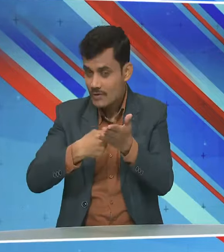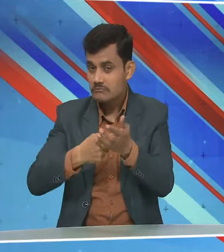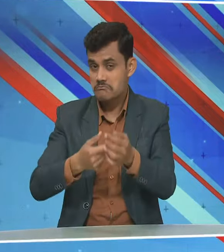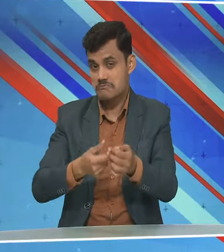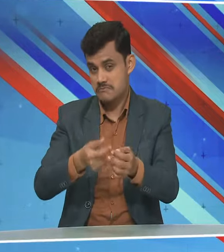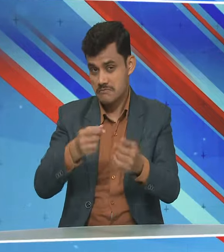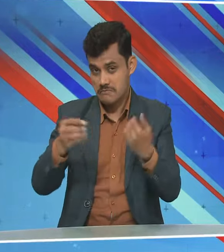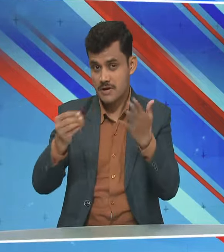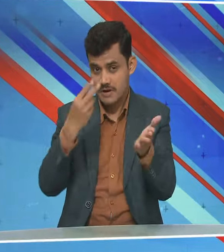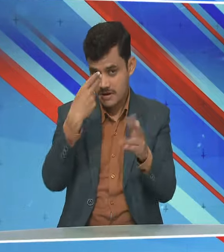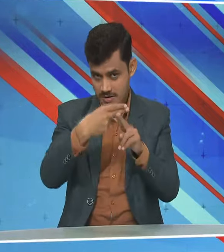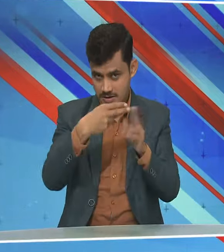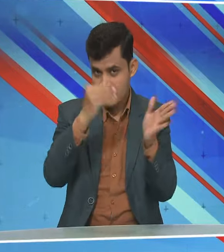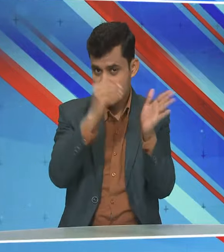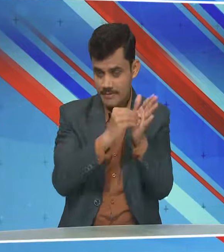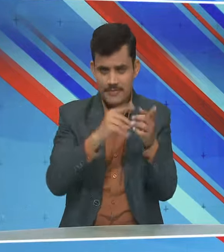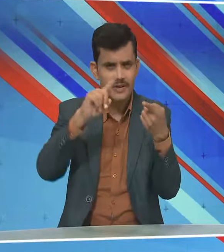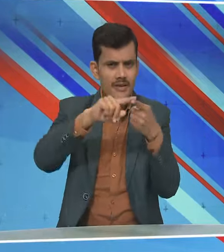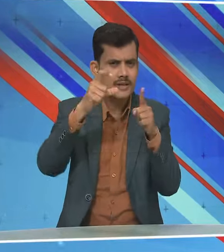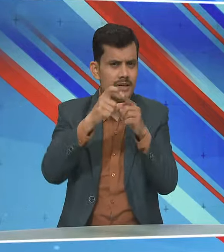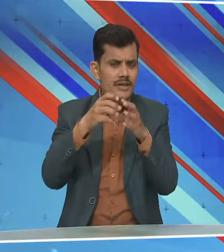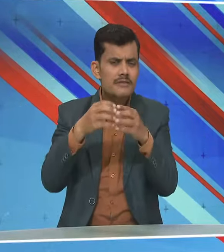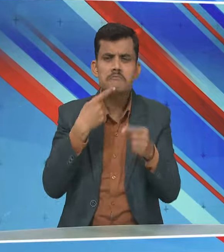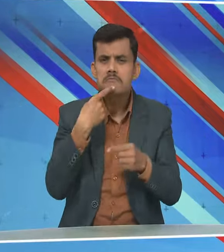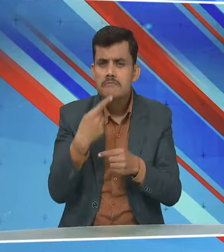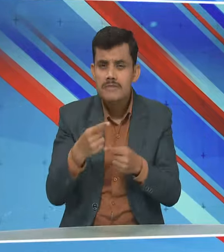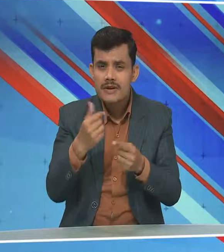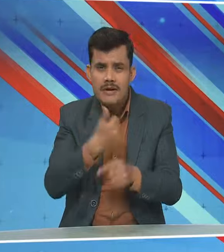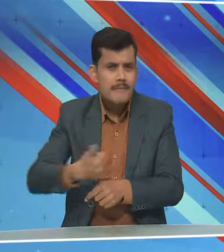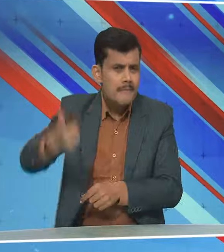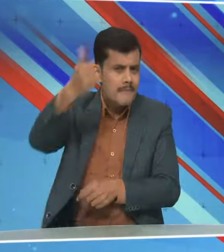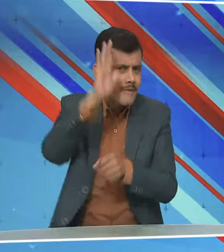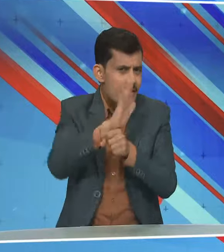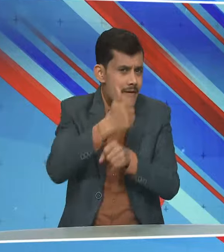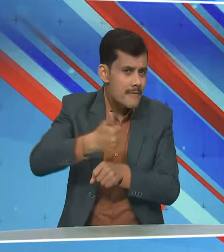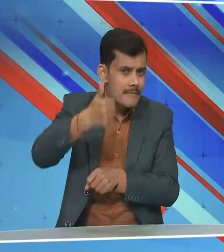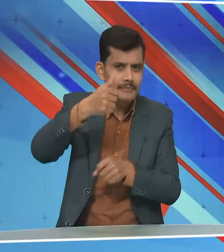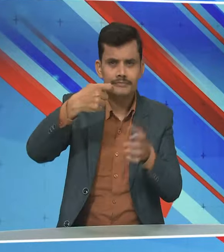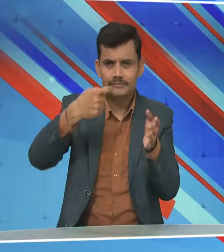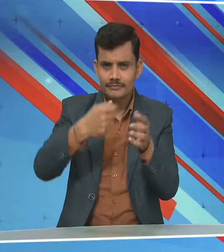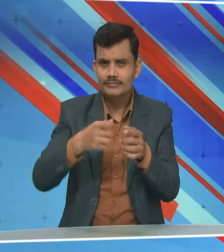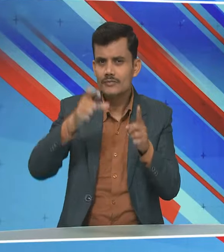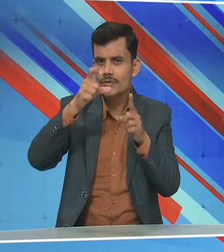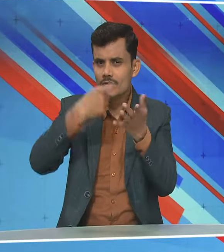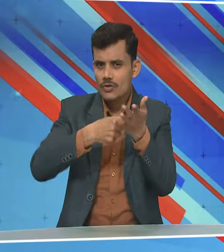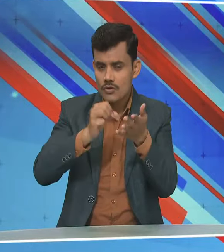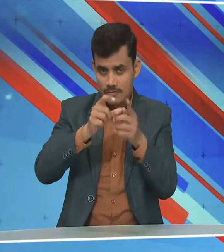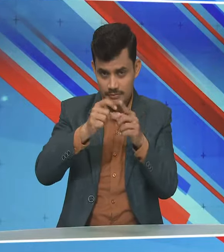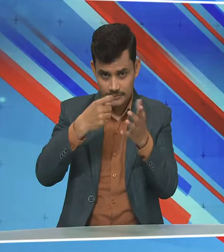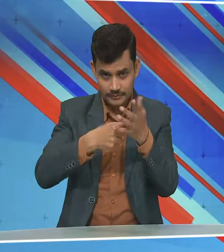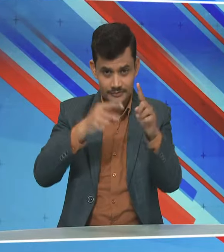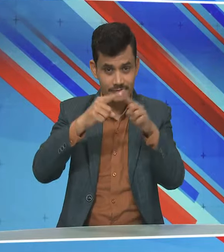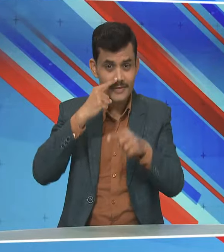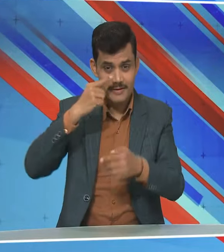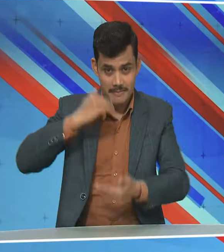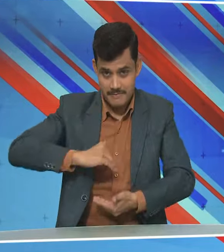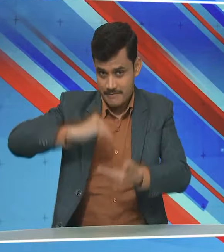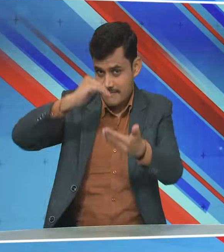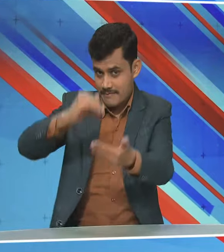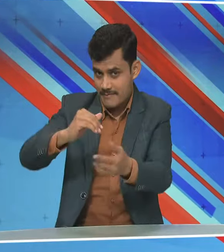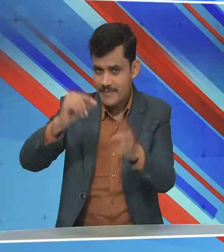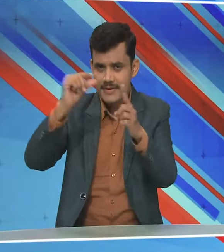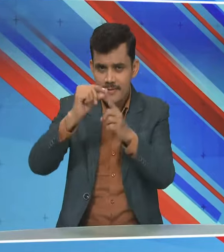E.D. का कहना है कि पूर्व कॉंग्रेस अध्यक्ष सोनिया गांधी के दामाद रॉबर्ट वाड़ा और बेटी प्रियंका गांधी ने